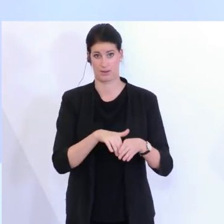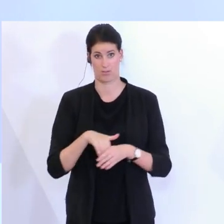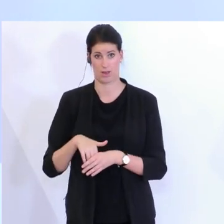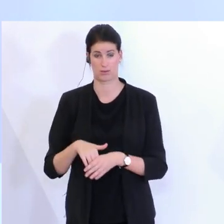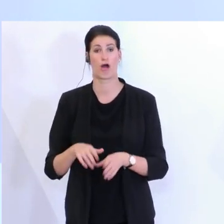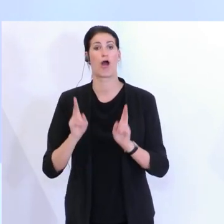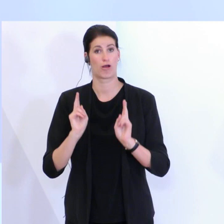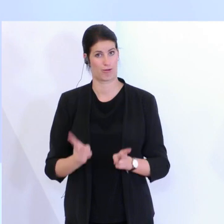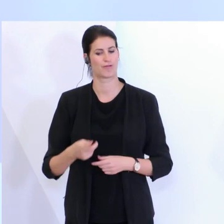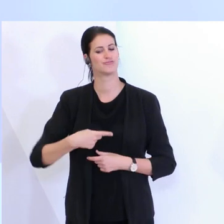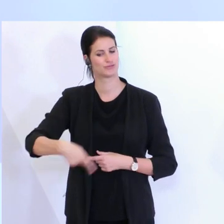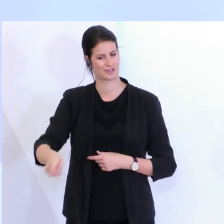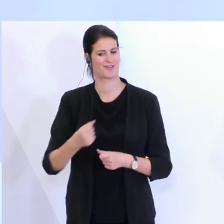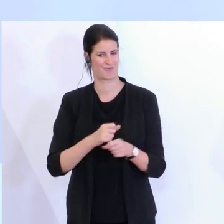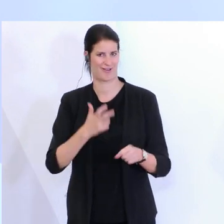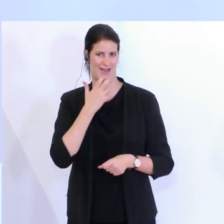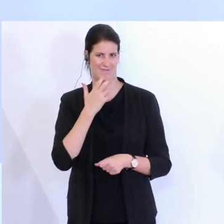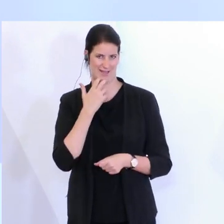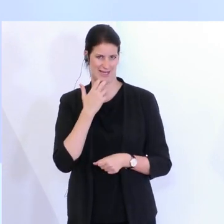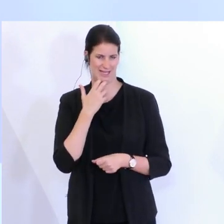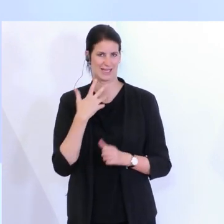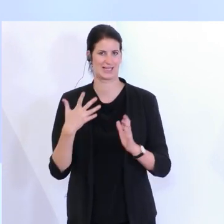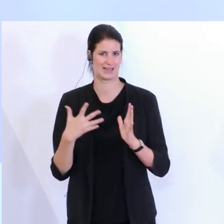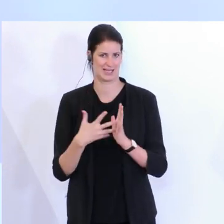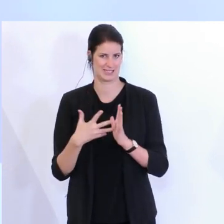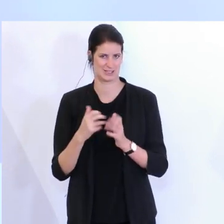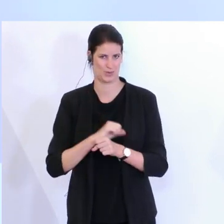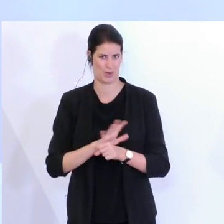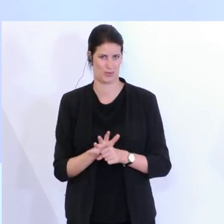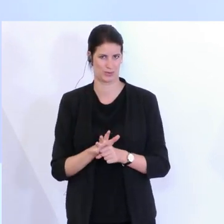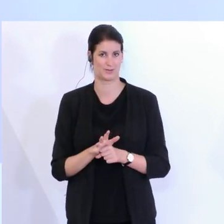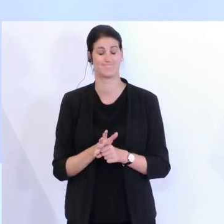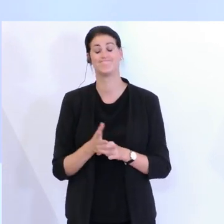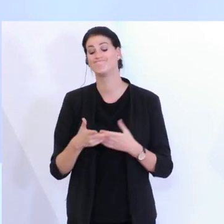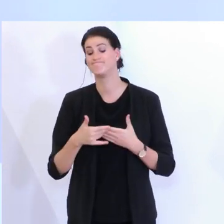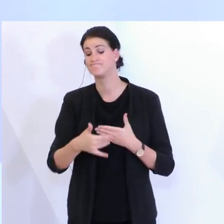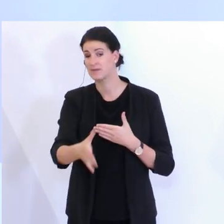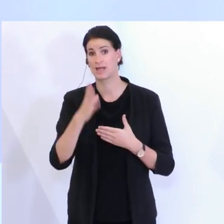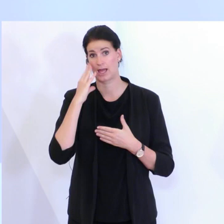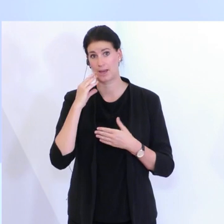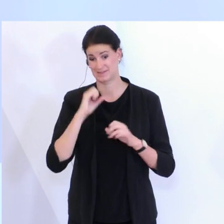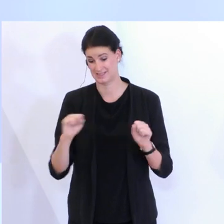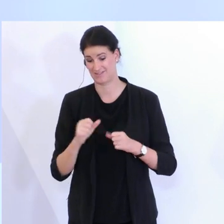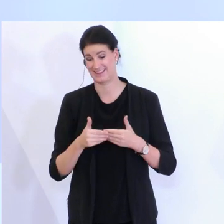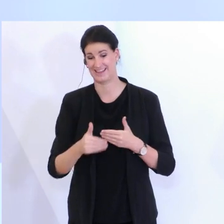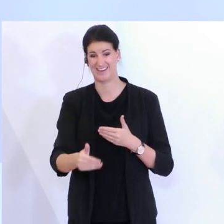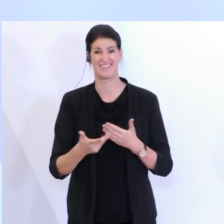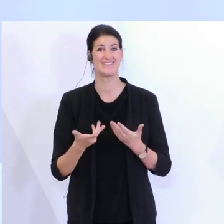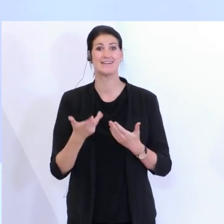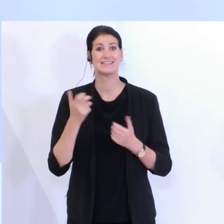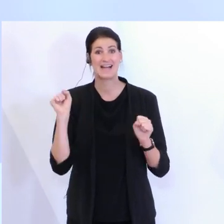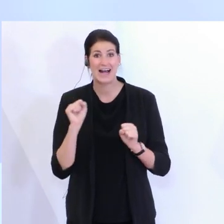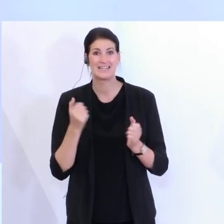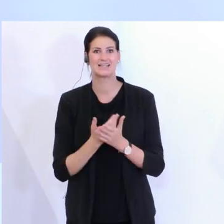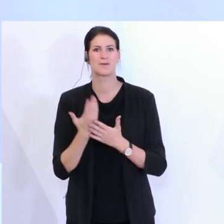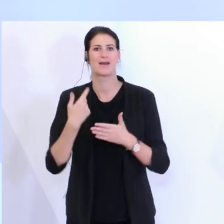Corona-Test schicken. Speziell der Herbst, Winter, wenn man sich wieder stärker auch in den Räumen aufhalten wird.